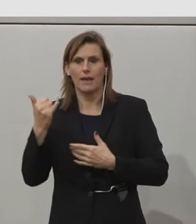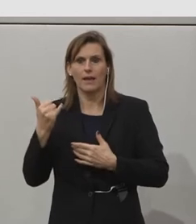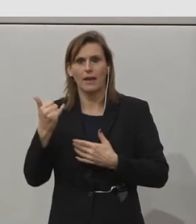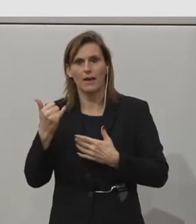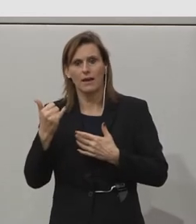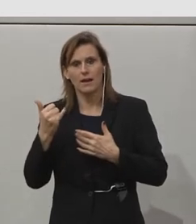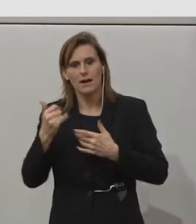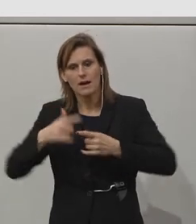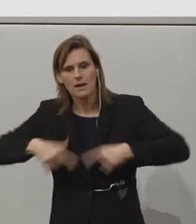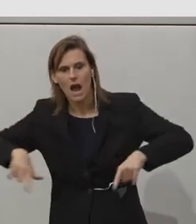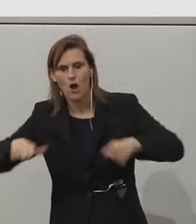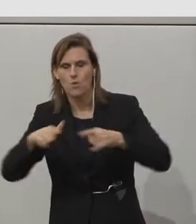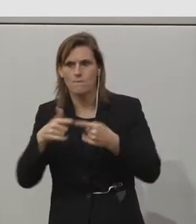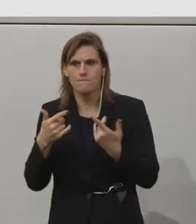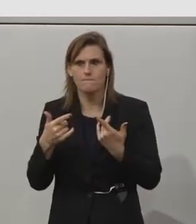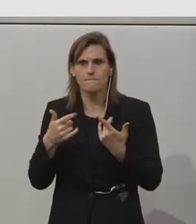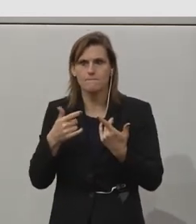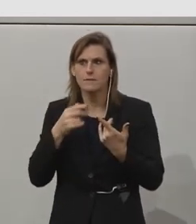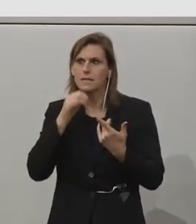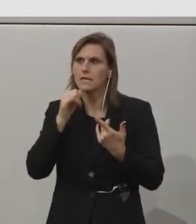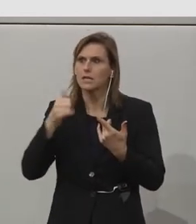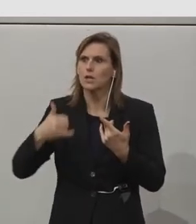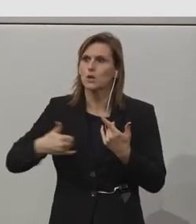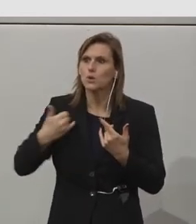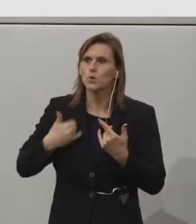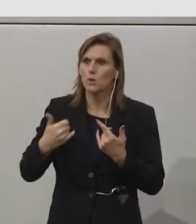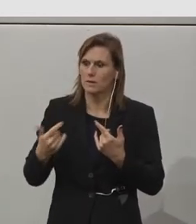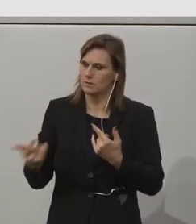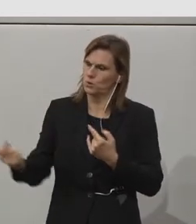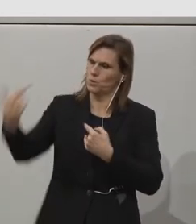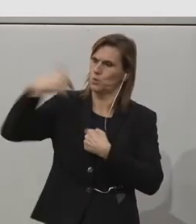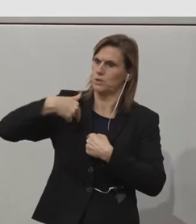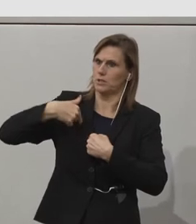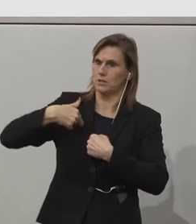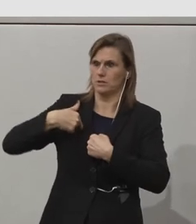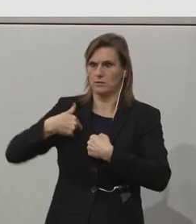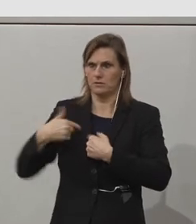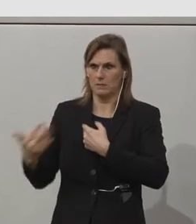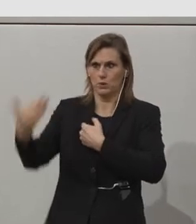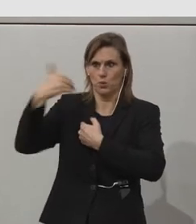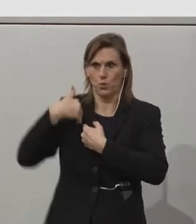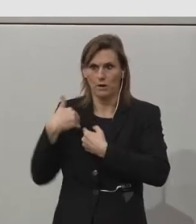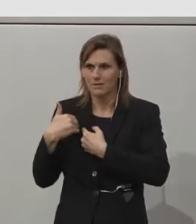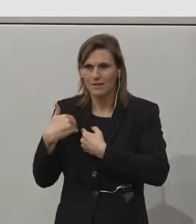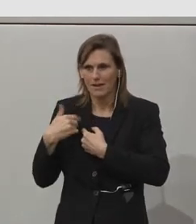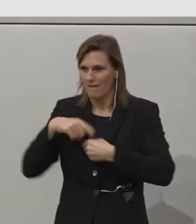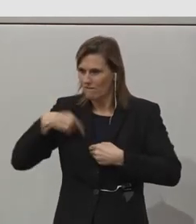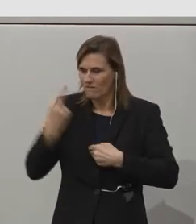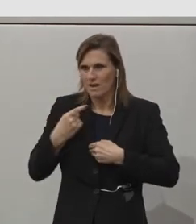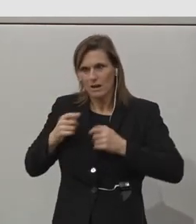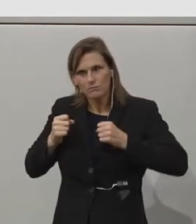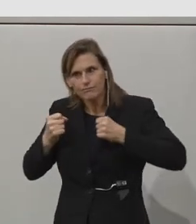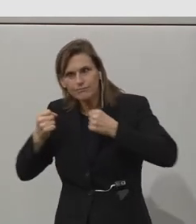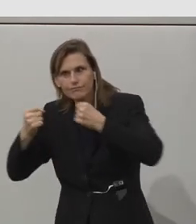Raum, wo wir sagen, nicht die Jugendlichen müssen zu uns in die nächstgrößere Stadt kommen, sondern wir kommen mit